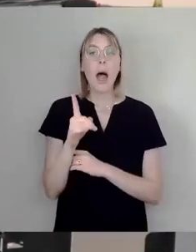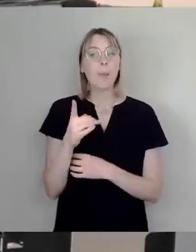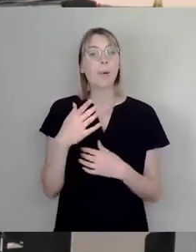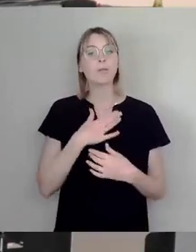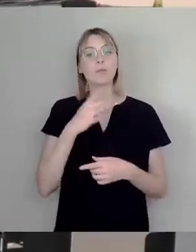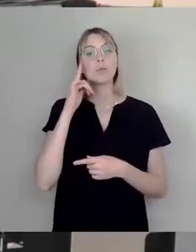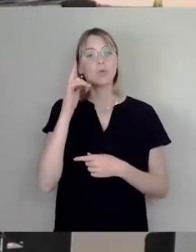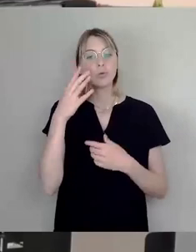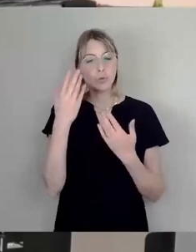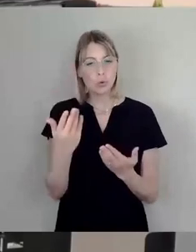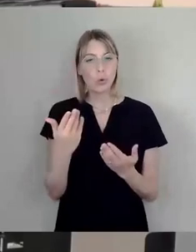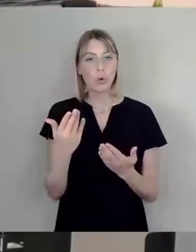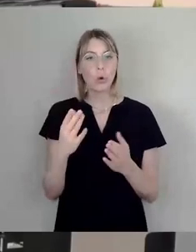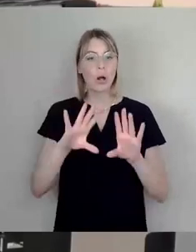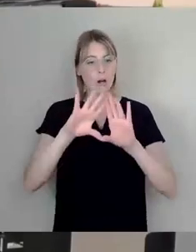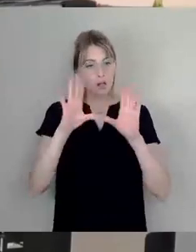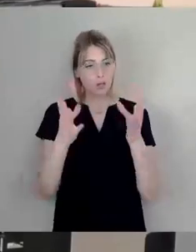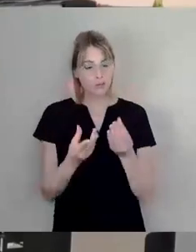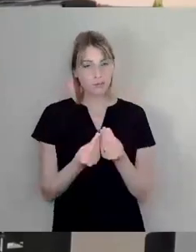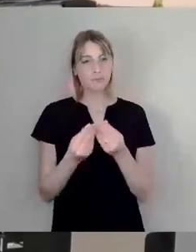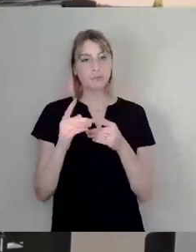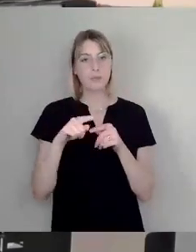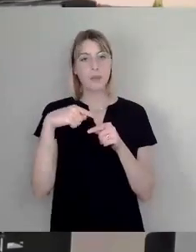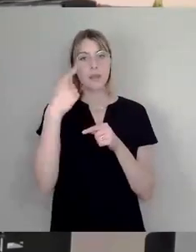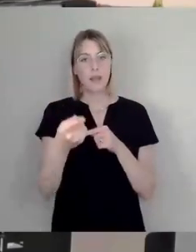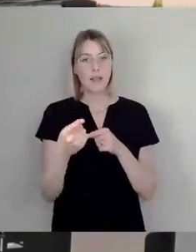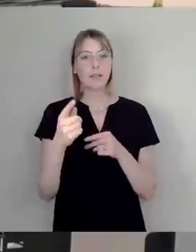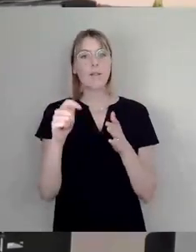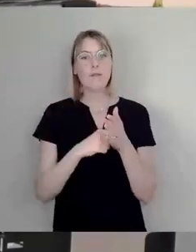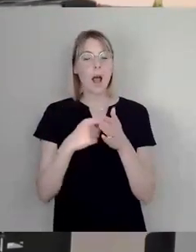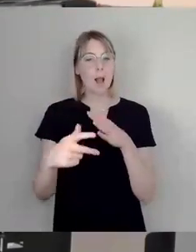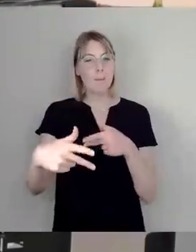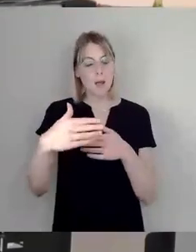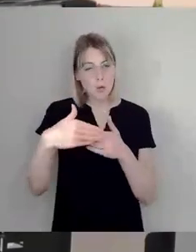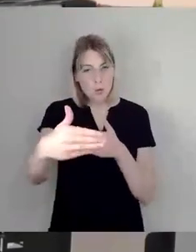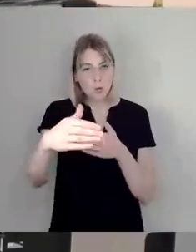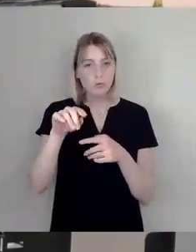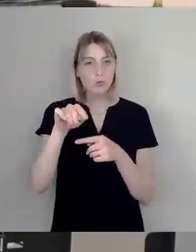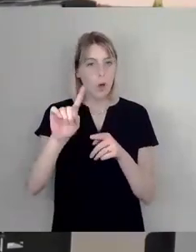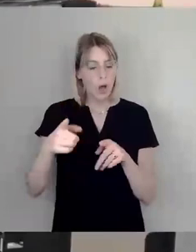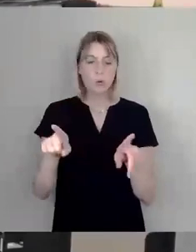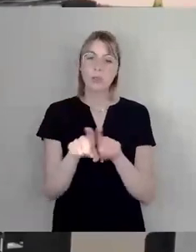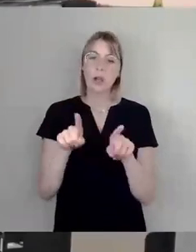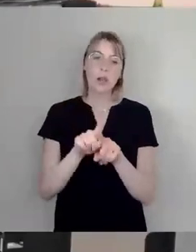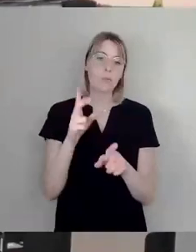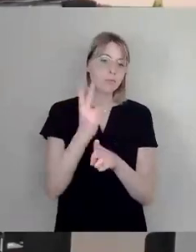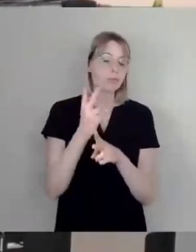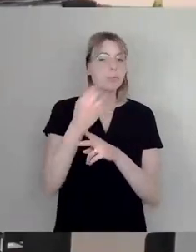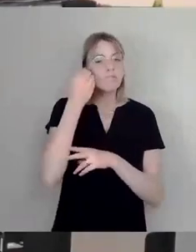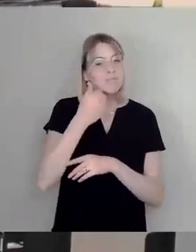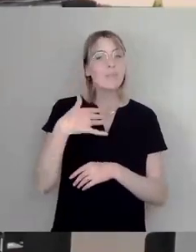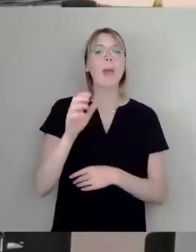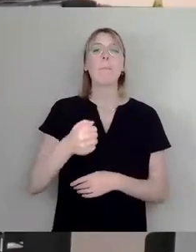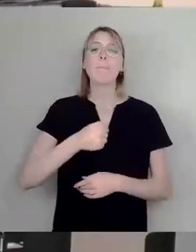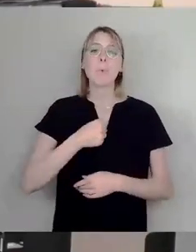für die gesamte nächste Wahlperiode mehr Mut, mehr Offenheit. Wir